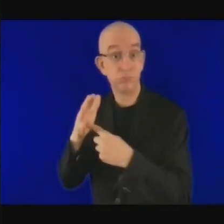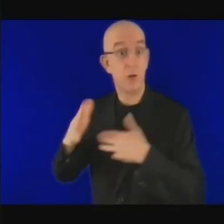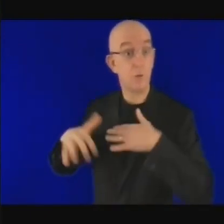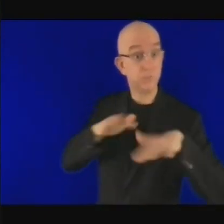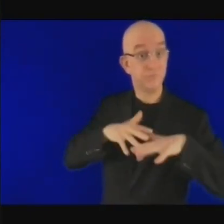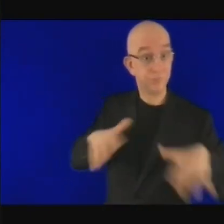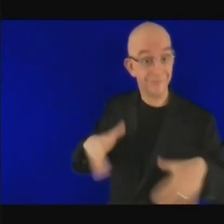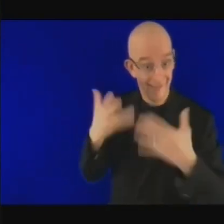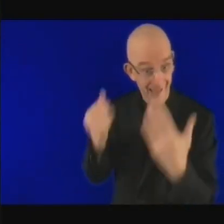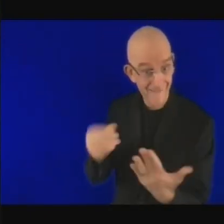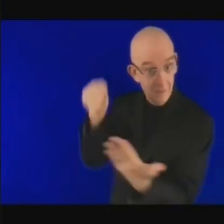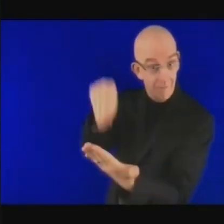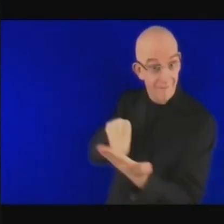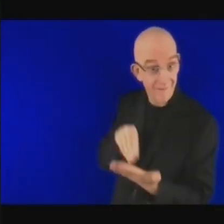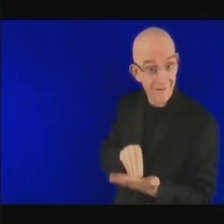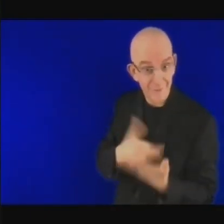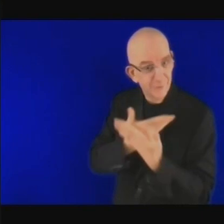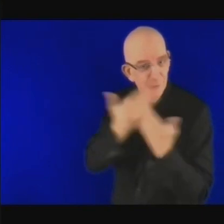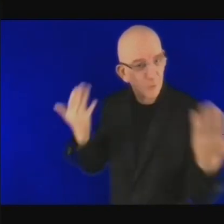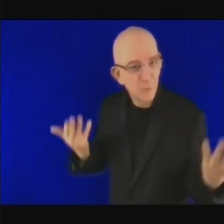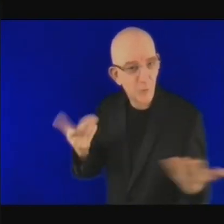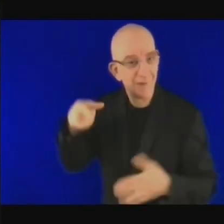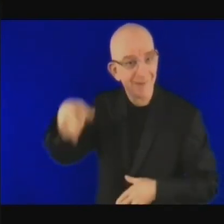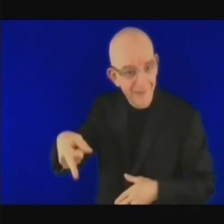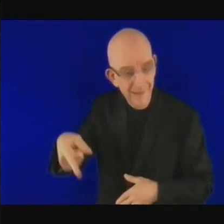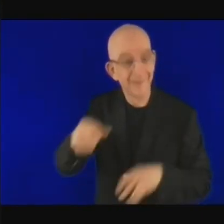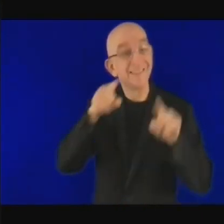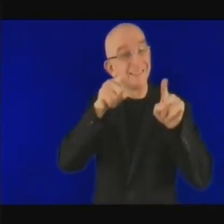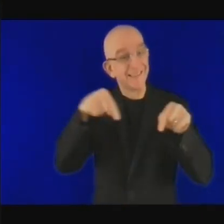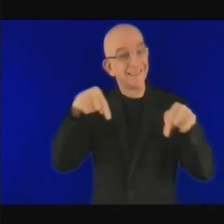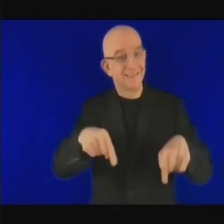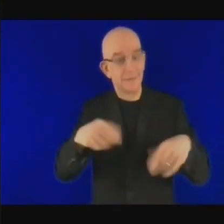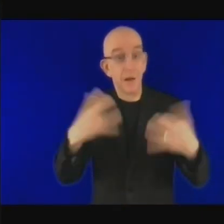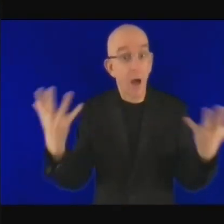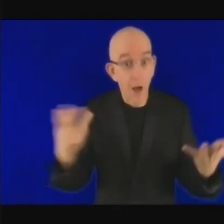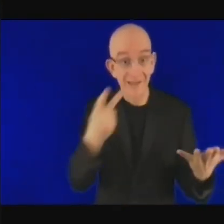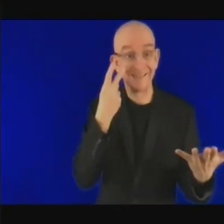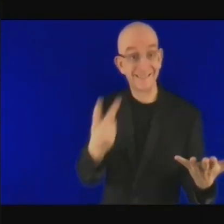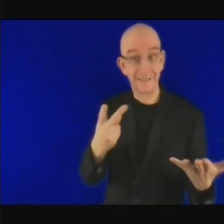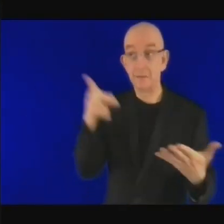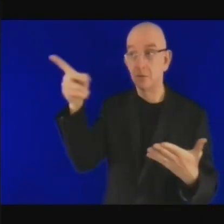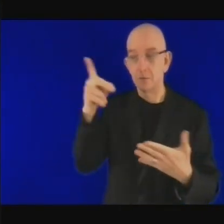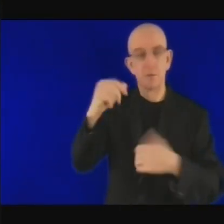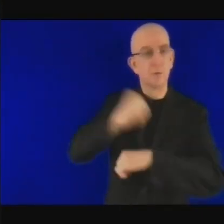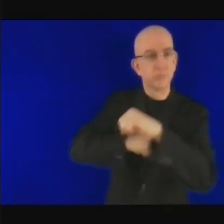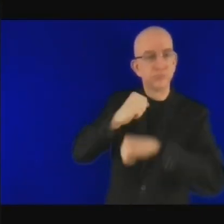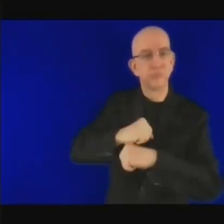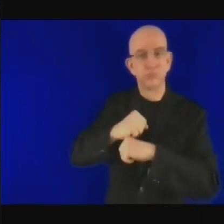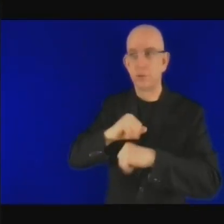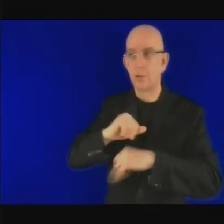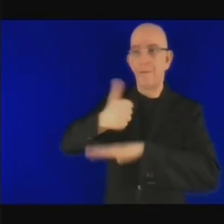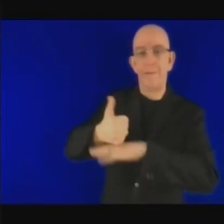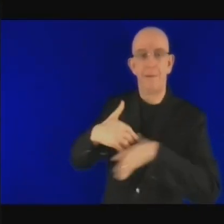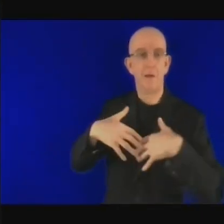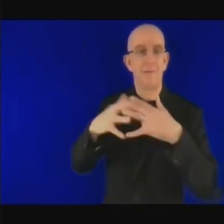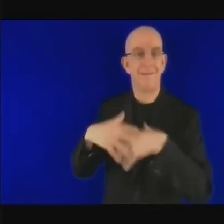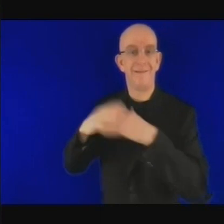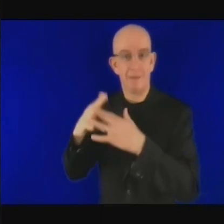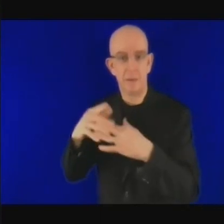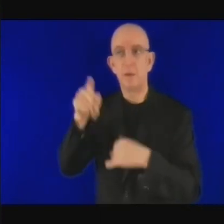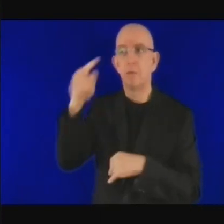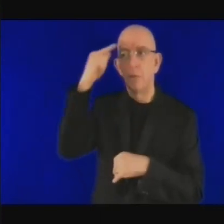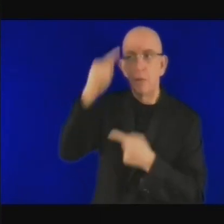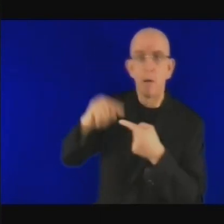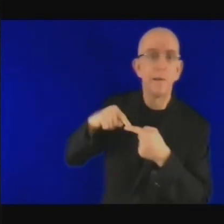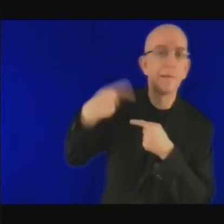lorsque l'on pense à l'industrialisation lorsque l'on se demande quelle est la voie sur laquelle mon pays doit s'engager et qu'on a parlé d'ailleurs